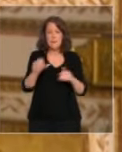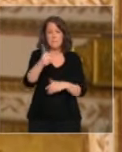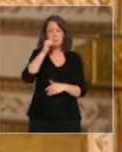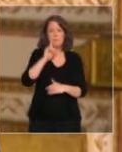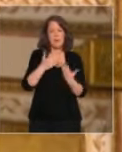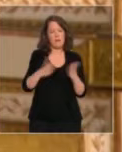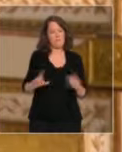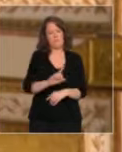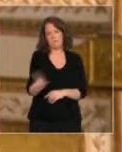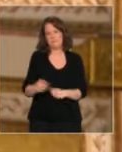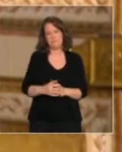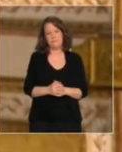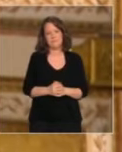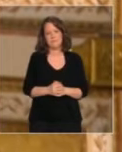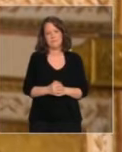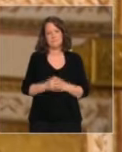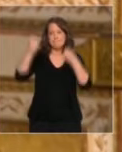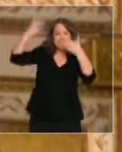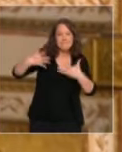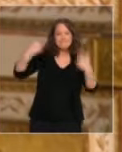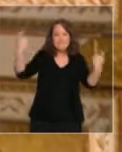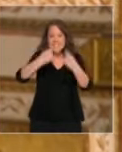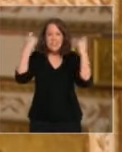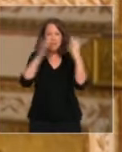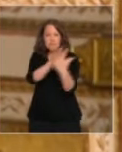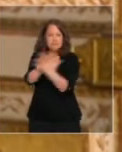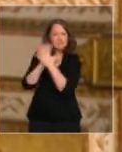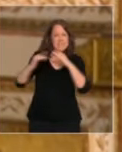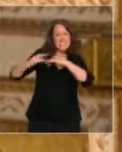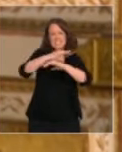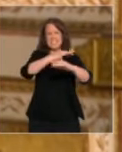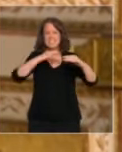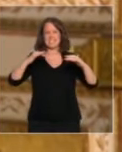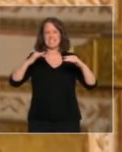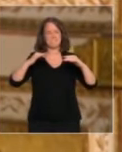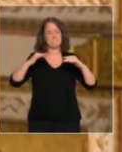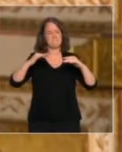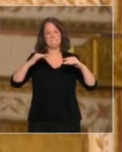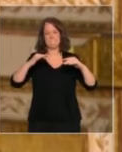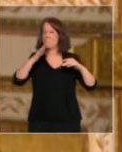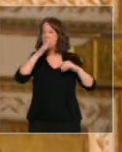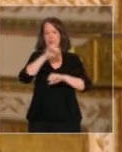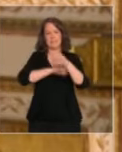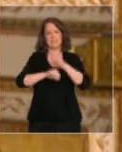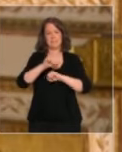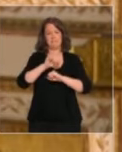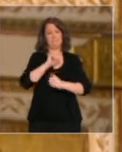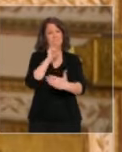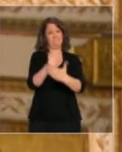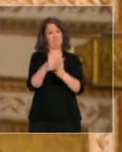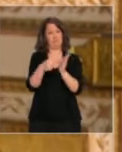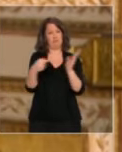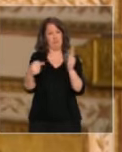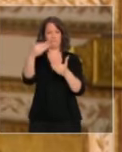Les grands festivals et événements avec un public nombreux ne pourront se tenir au moins jusqu'à mi-juillet prochain.